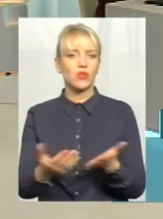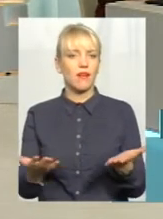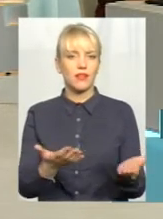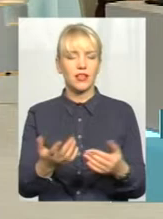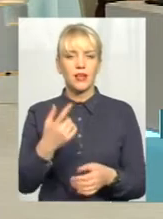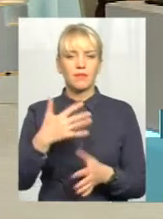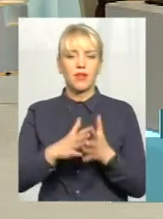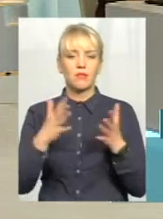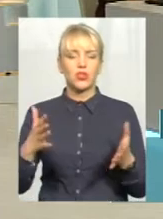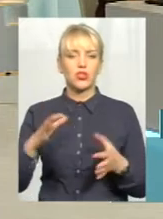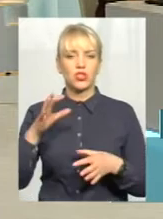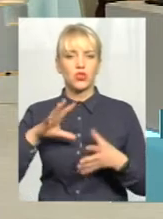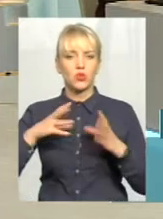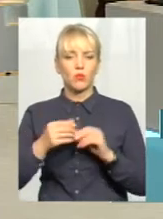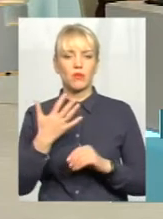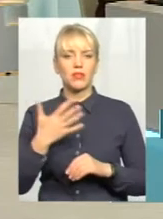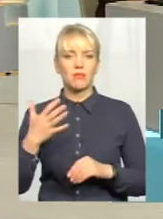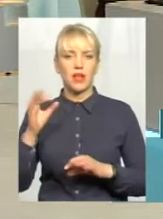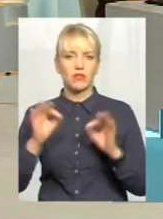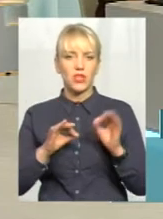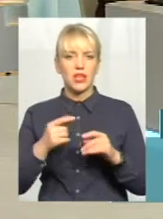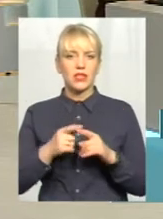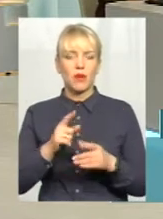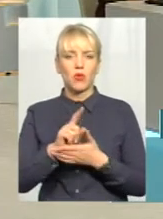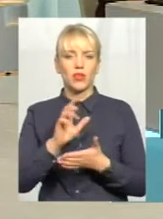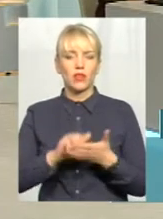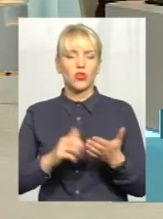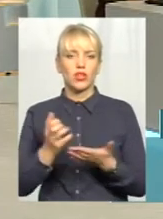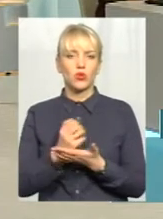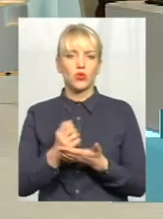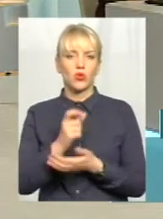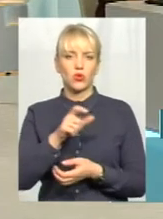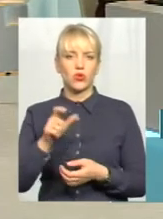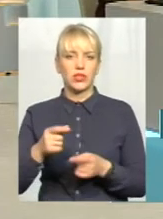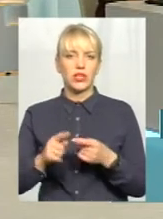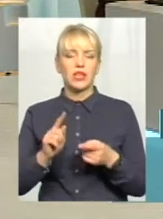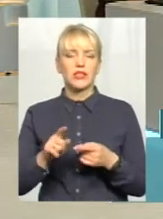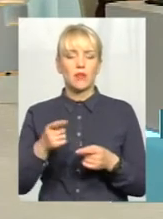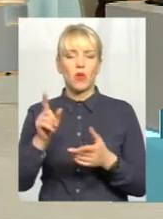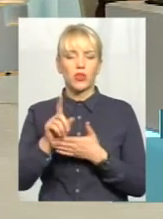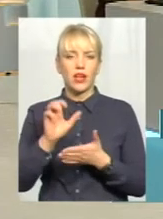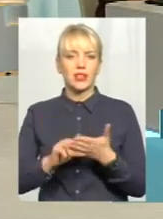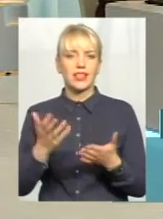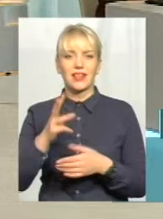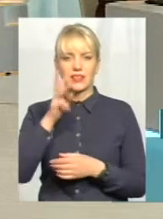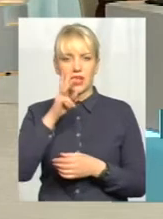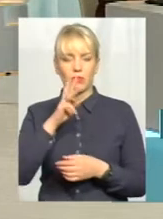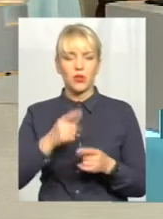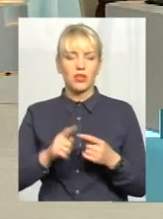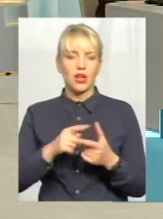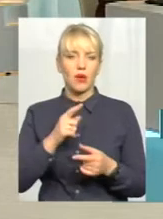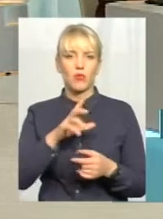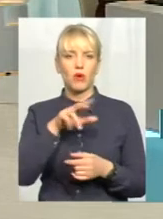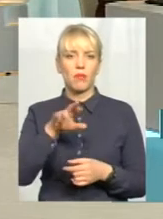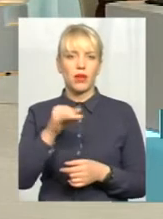суму, 55% наповнення, це податок на доходи фізичних осіб. Тобто, той податок, який платиться з зарплати, або ПТФО, який платиться з земельних